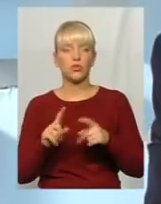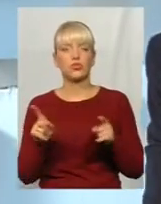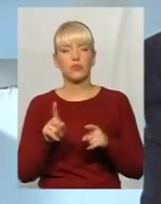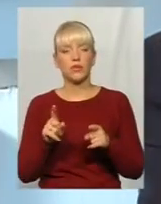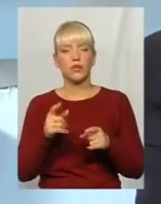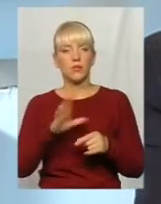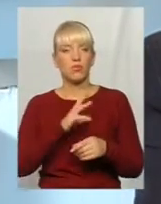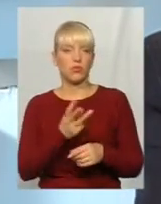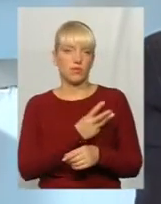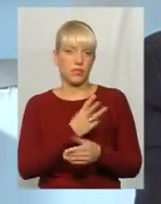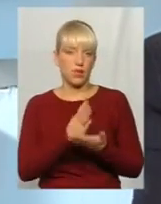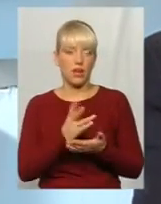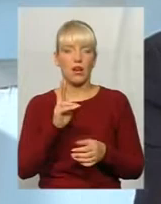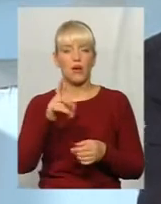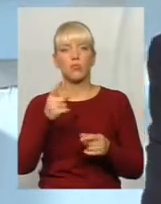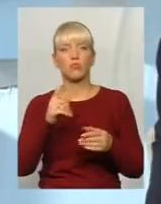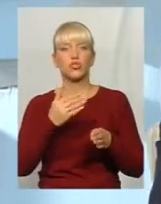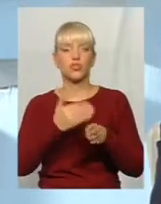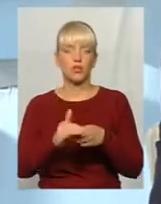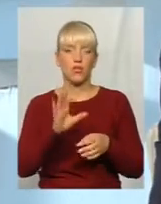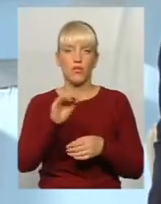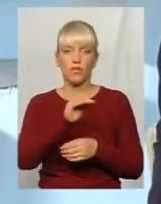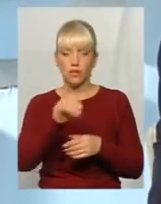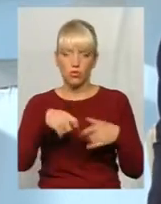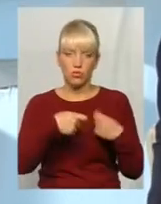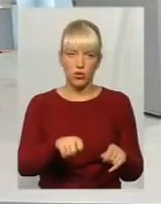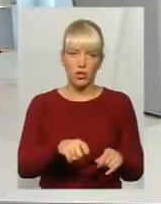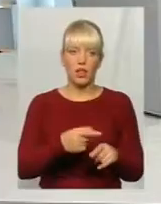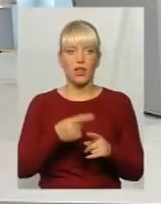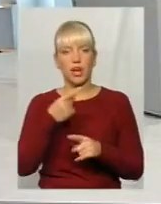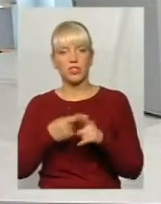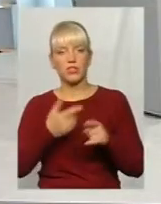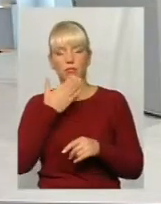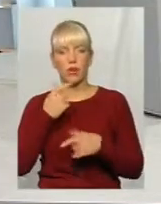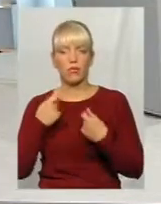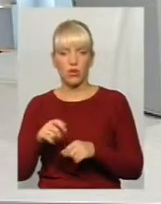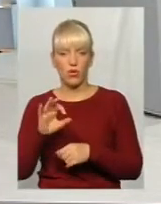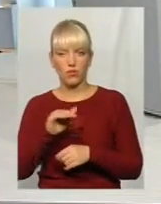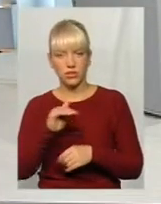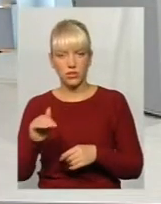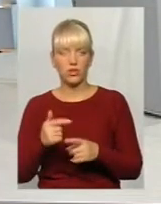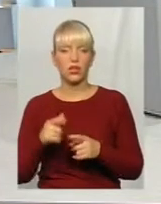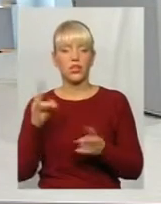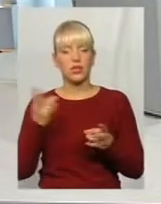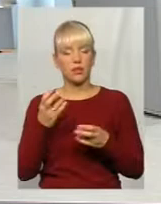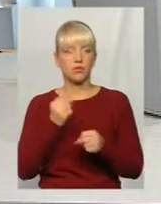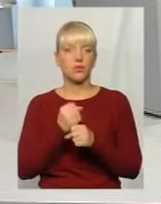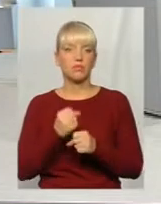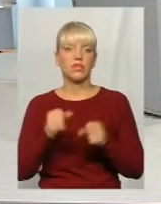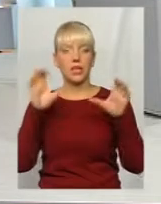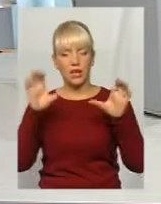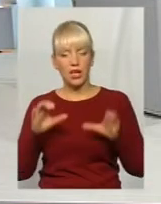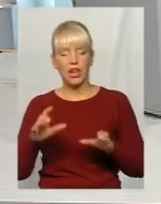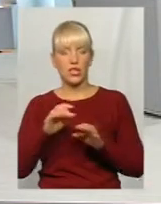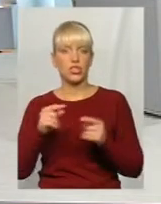наприклад, що частину продали офіційно, а частину не продали, продали неофіційно. Тому треба зробити, скажімо, легальні, чіткі, прозорі